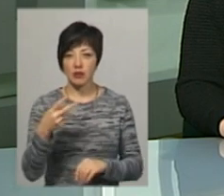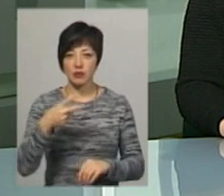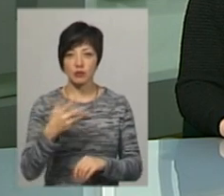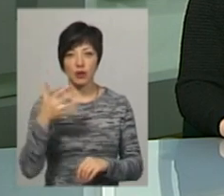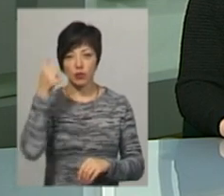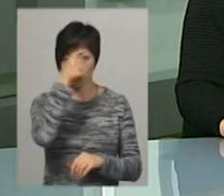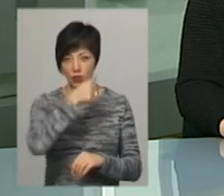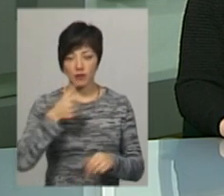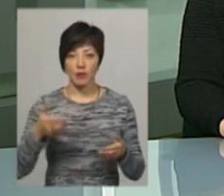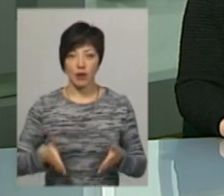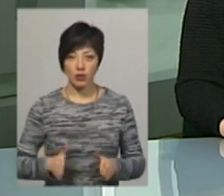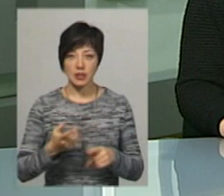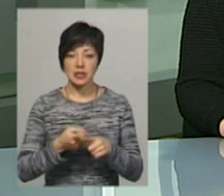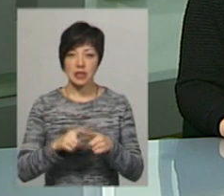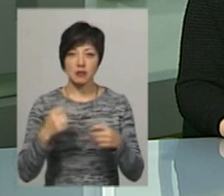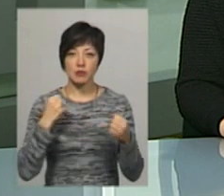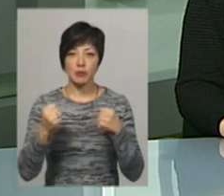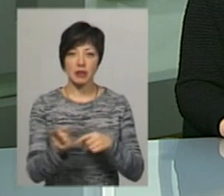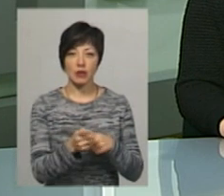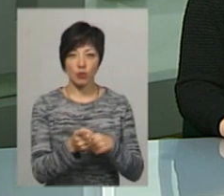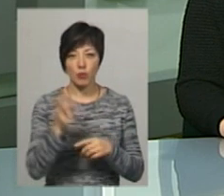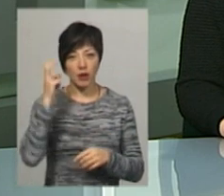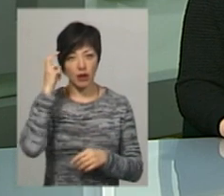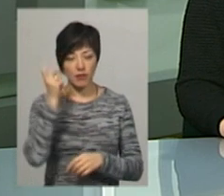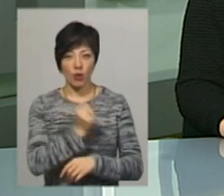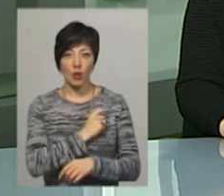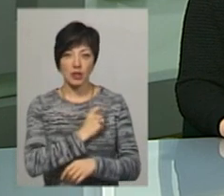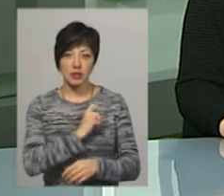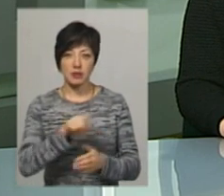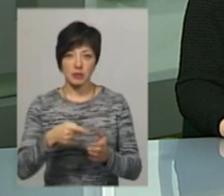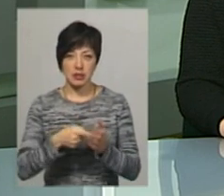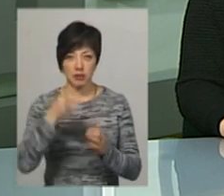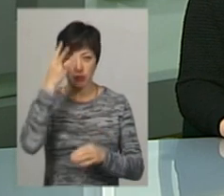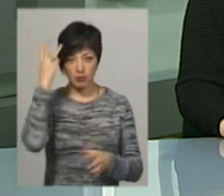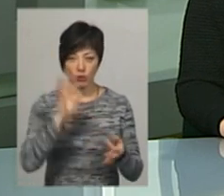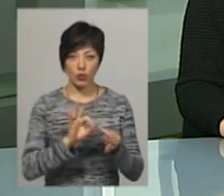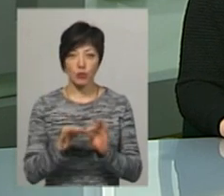років народження. Це спортсмени з Тернополя, Києва, Одеси та міста Хмельницького.